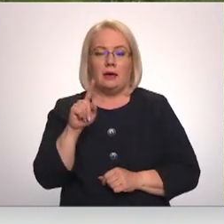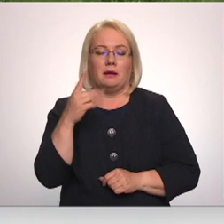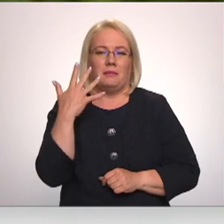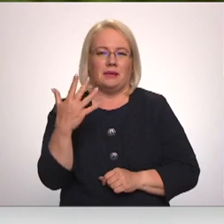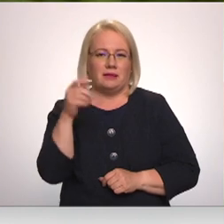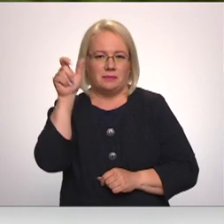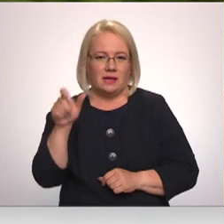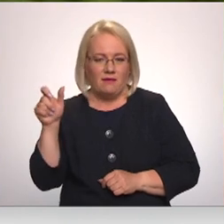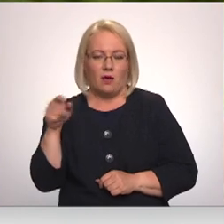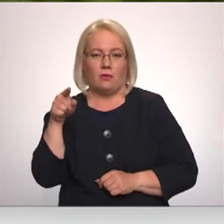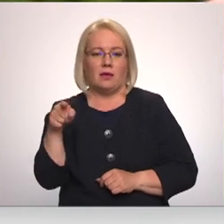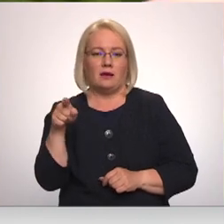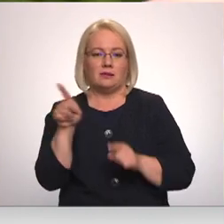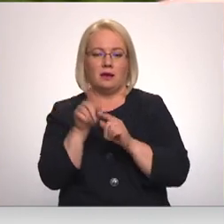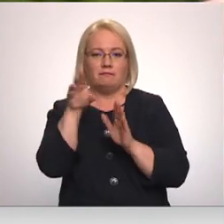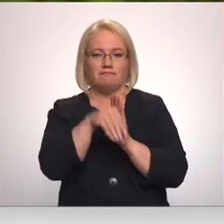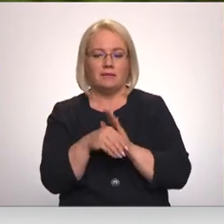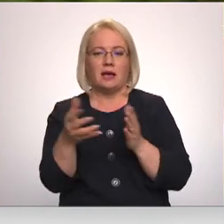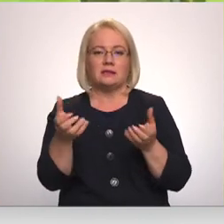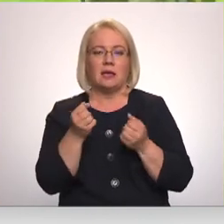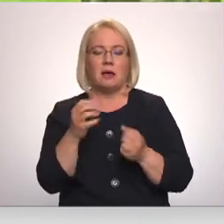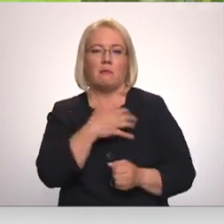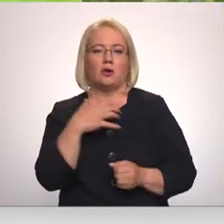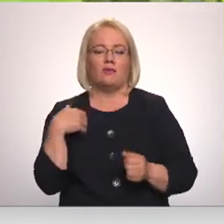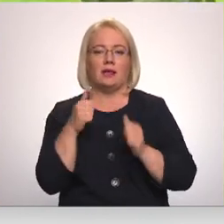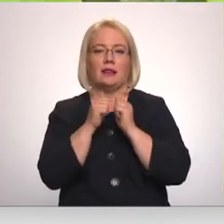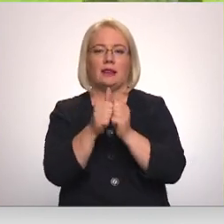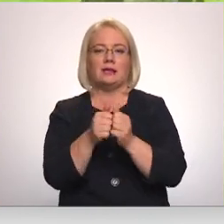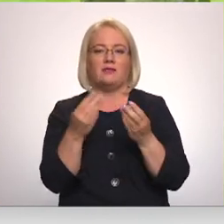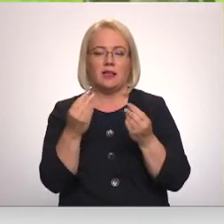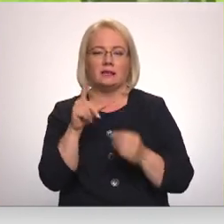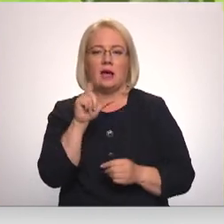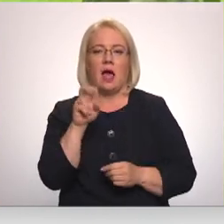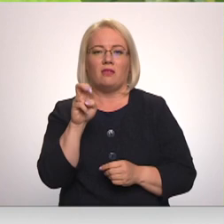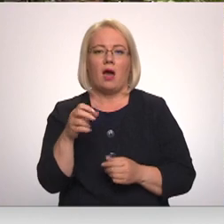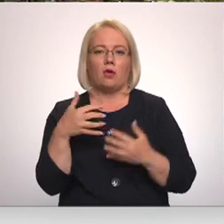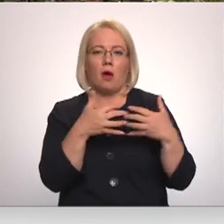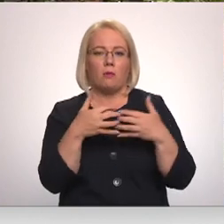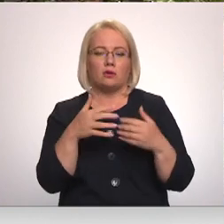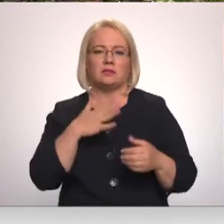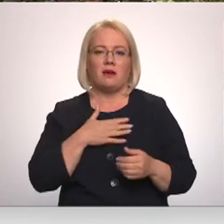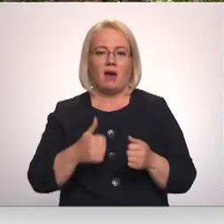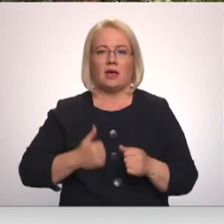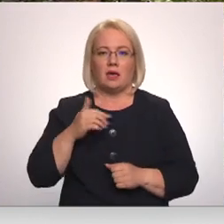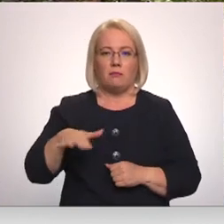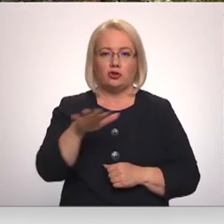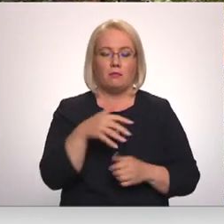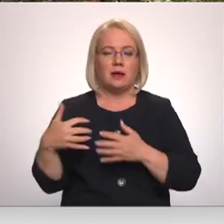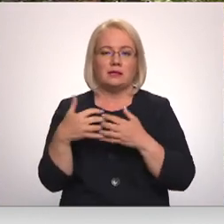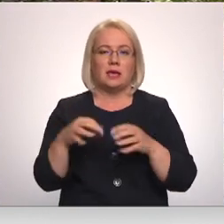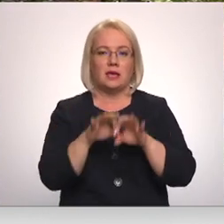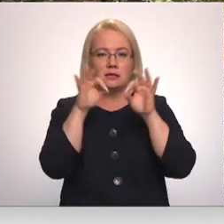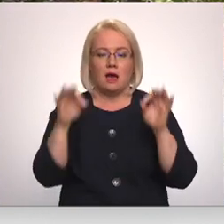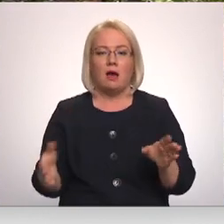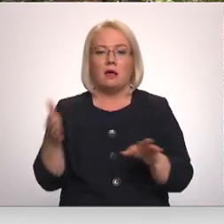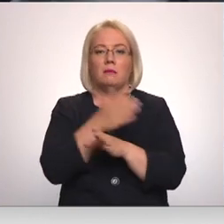iedzīvotājiem, kas saņems pašvaldības līdzfinansējumu Latvāņu apkarošanai sabā īpašumā. Cīņa ar tiem sākta jau pirms vairāk